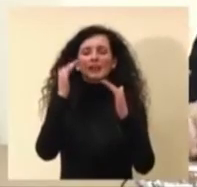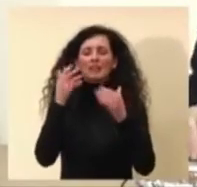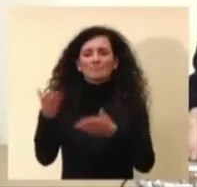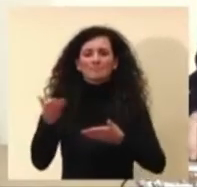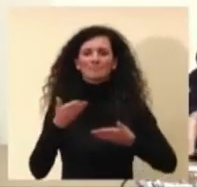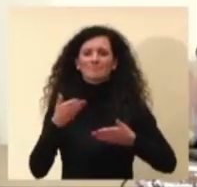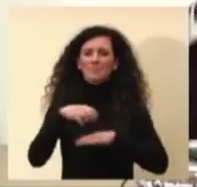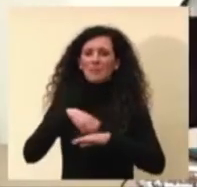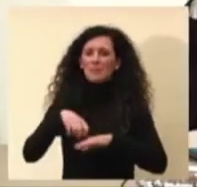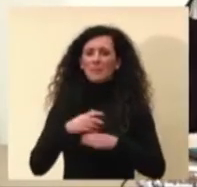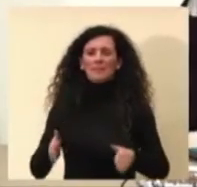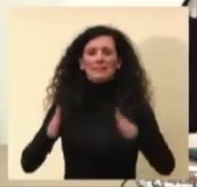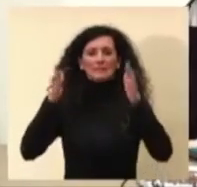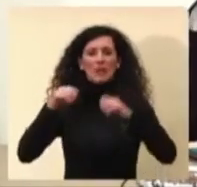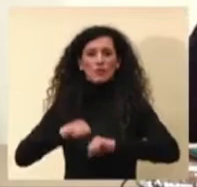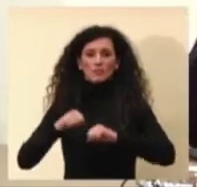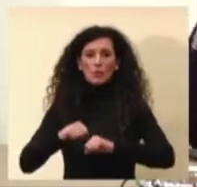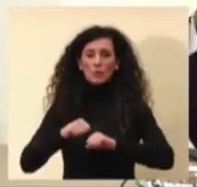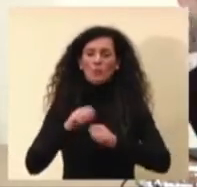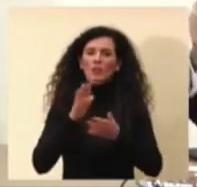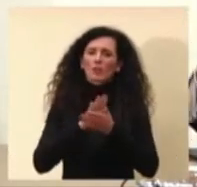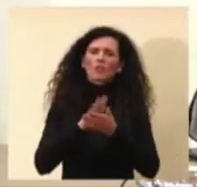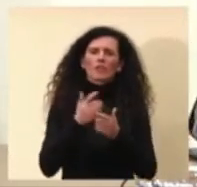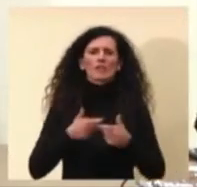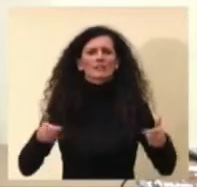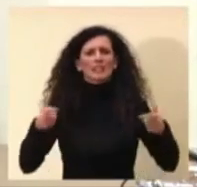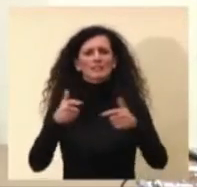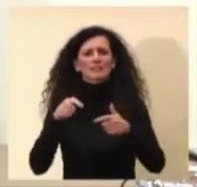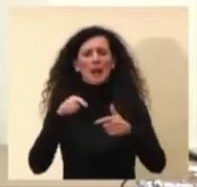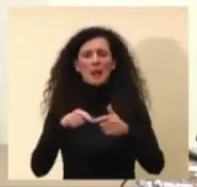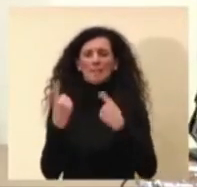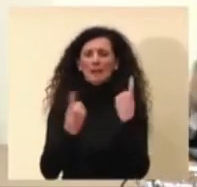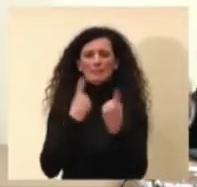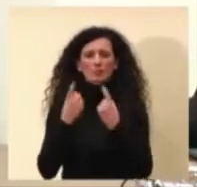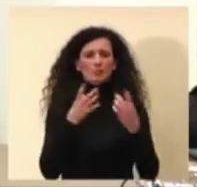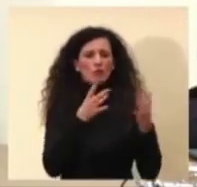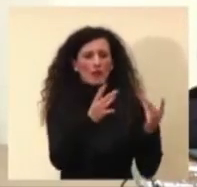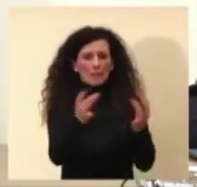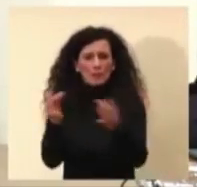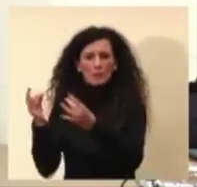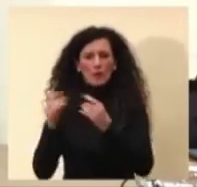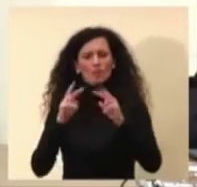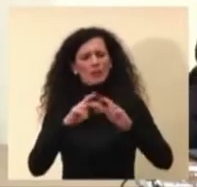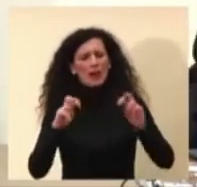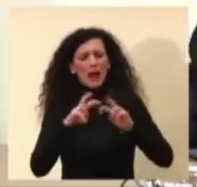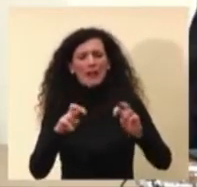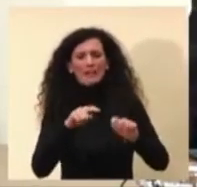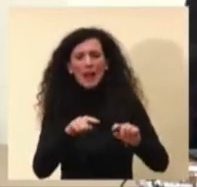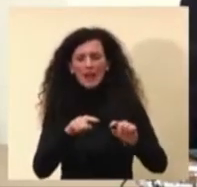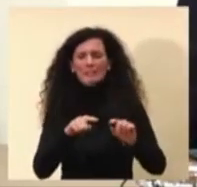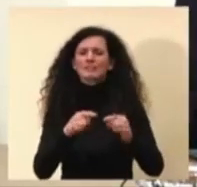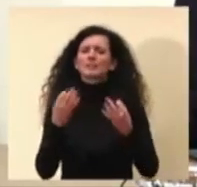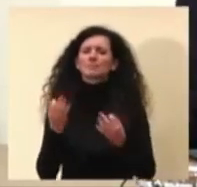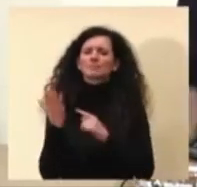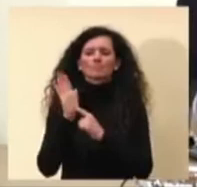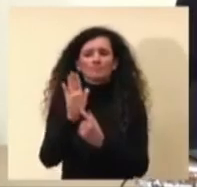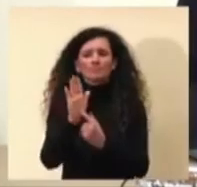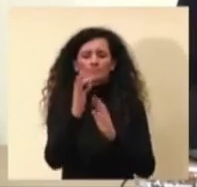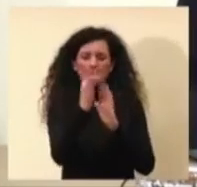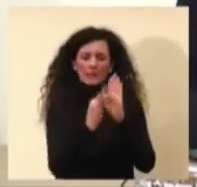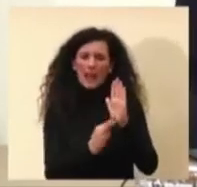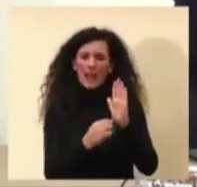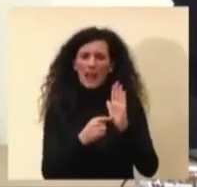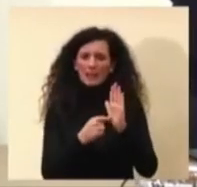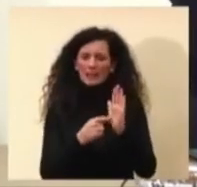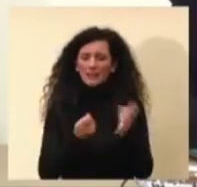La conferenza stampa di analisi della situazione epidemiologica e di presentazione dei dati della cabina di